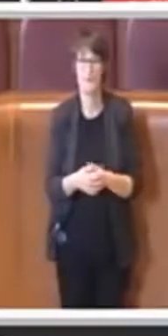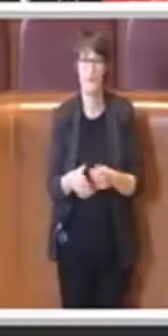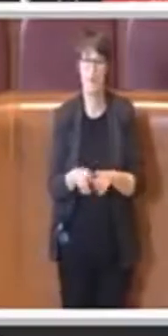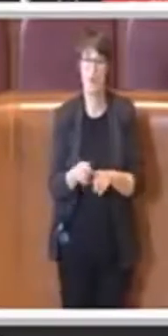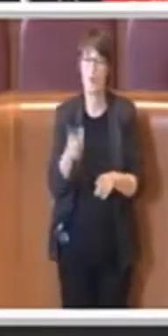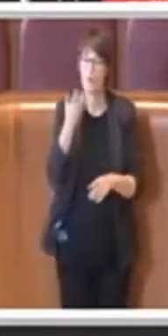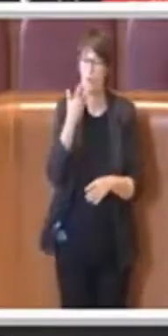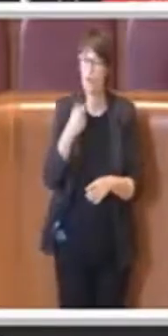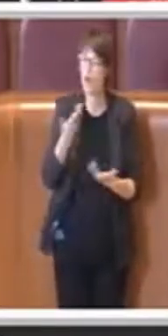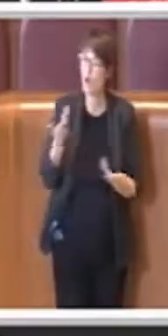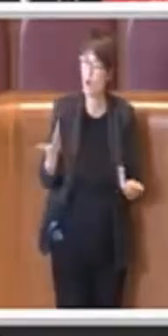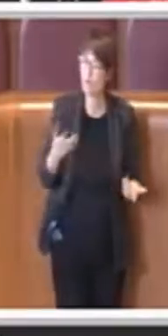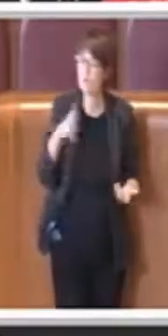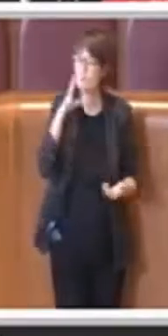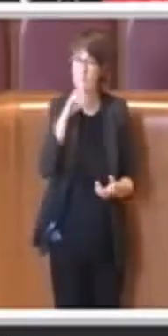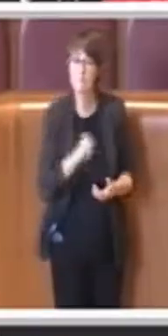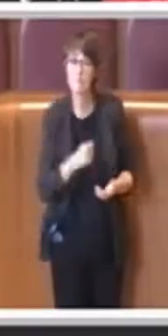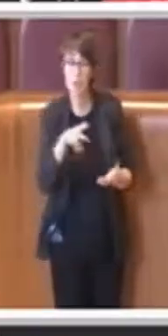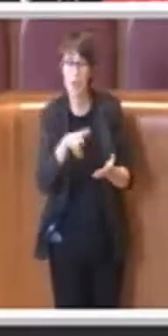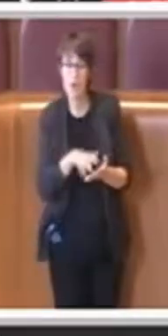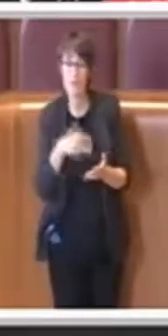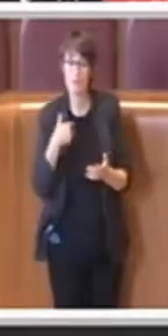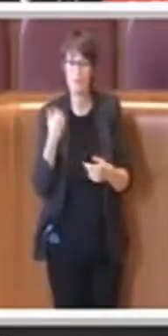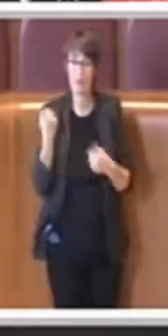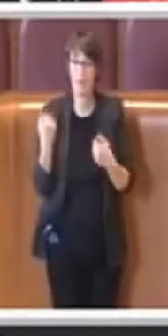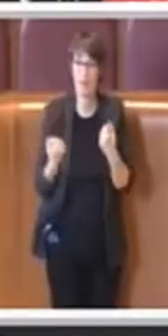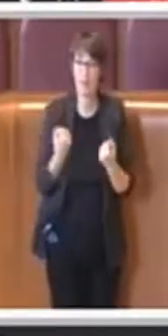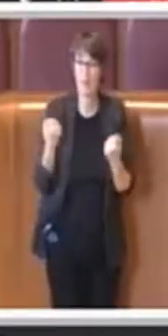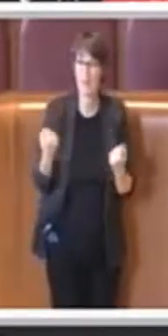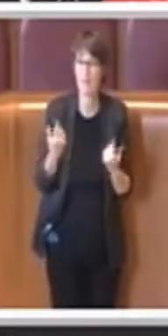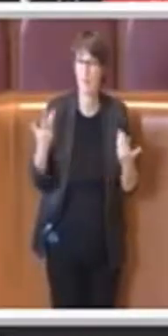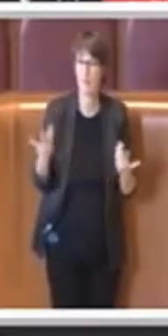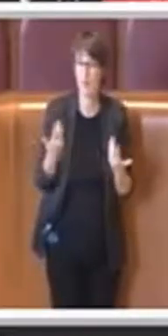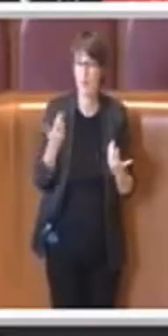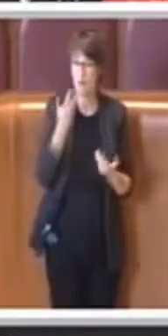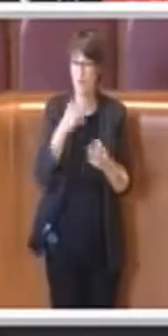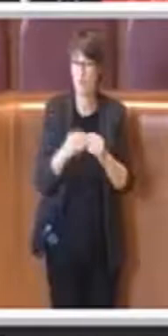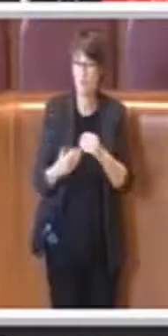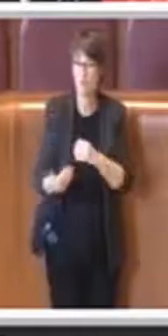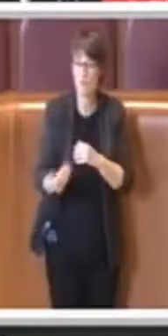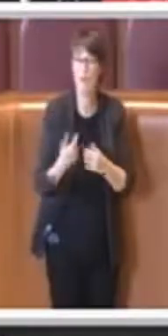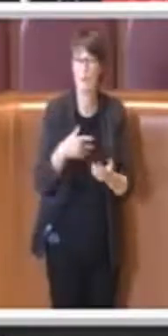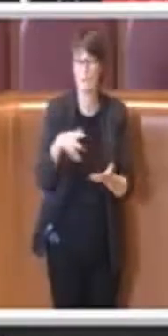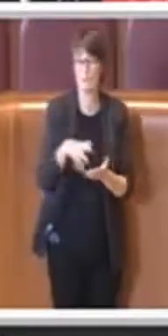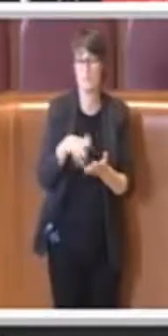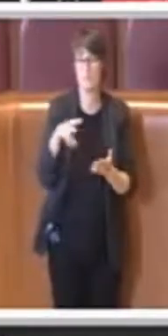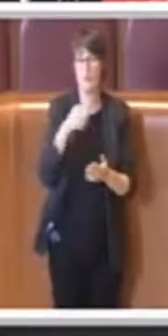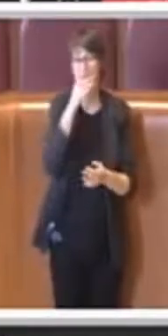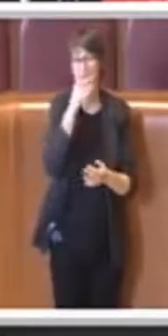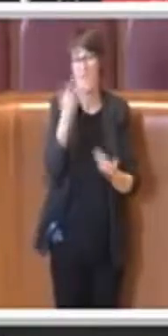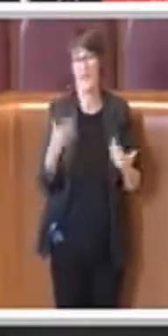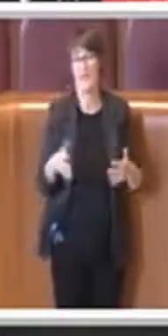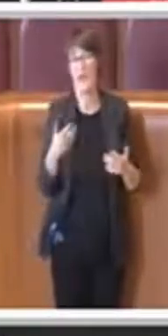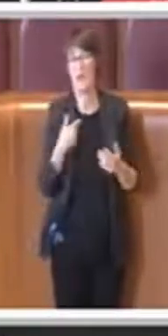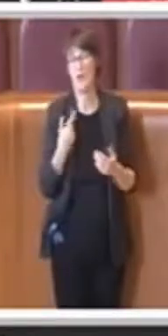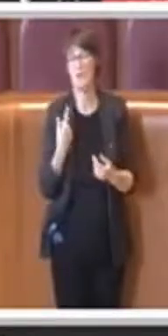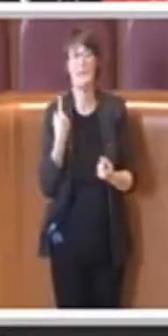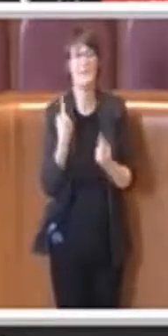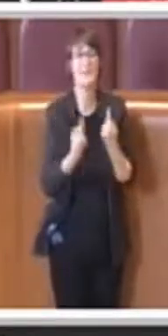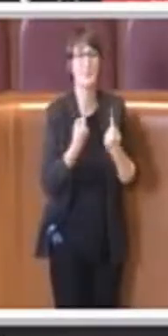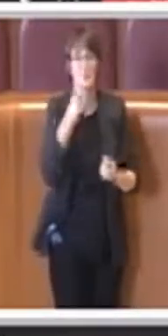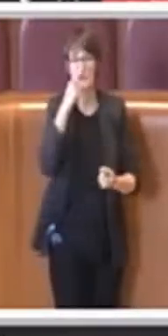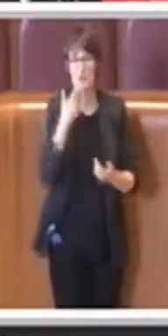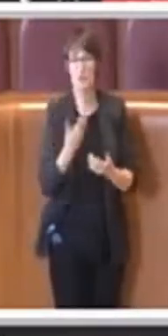intendimento che magari si vuole adottare, quindi sono certamente molto limitati i casi nei quali ci sia